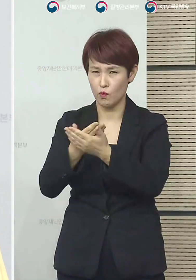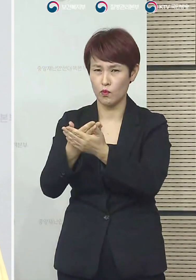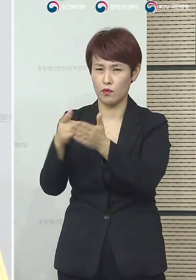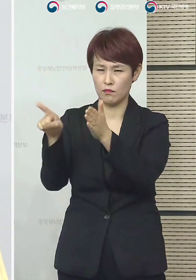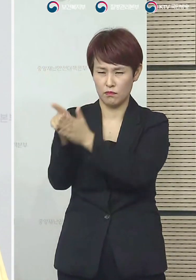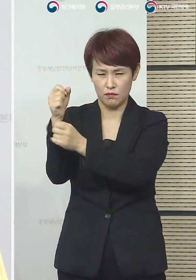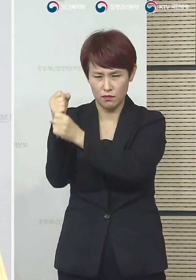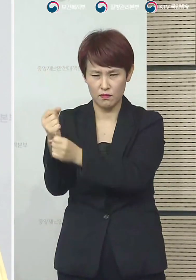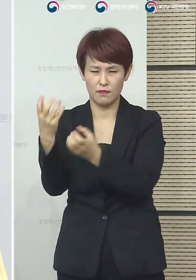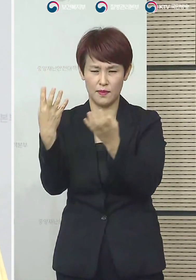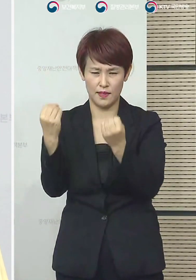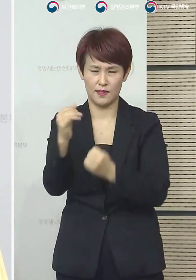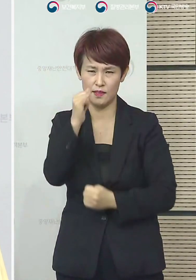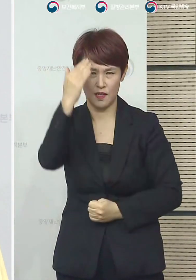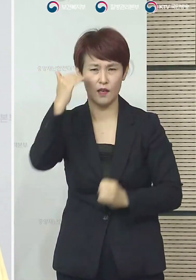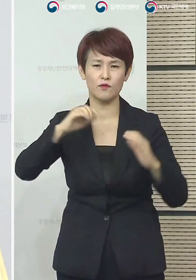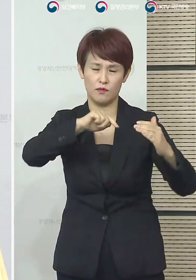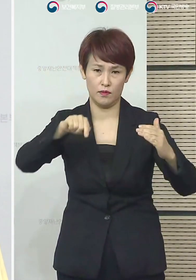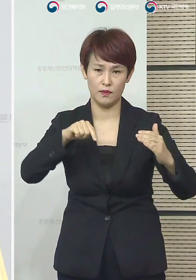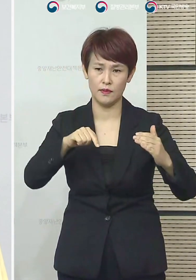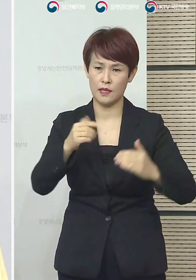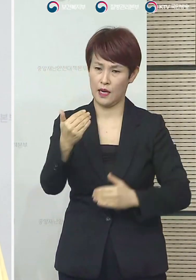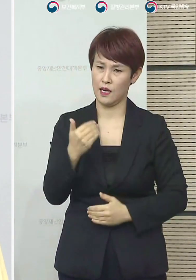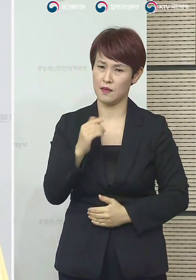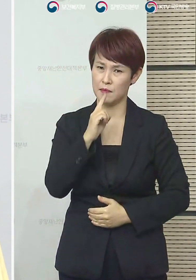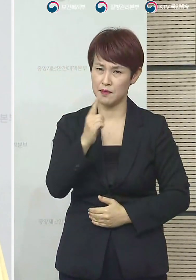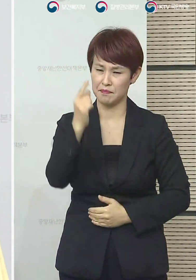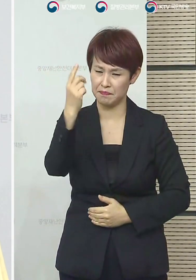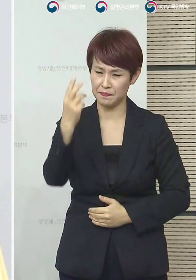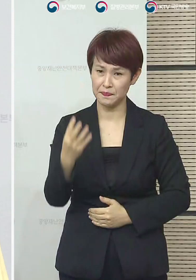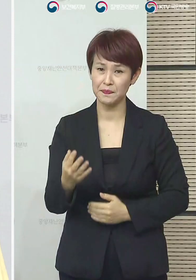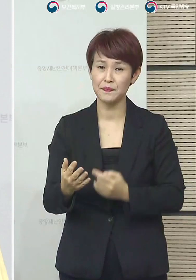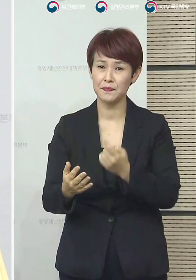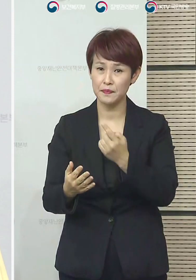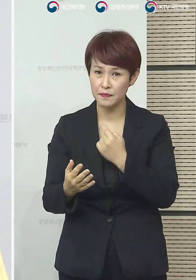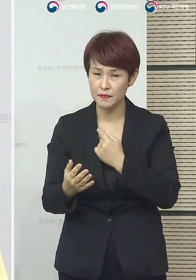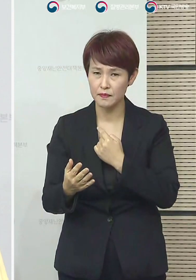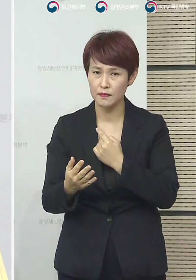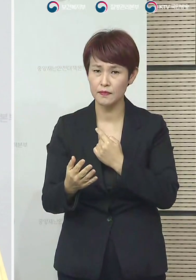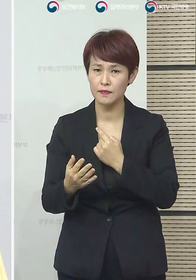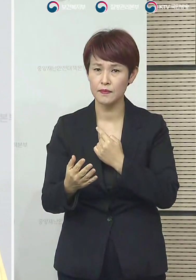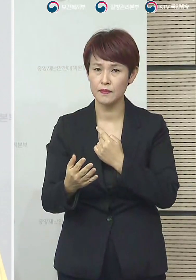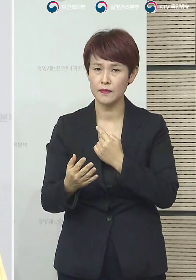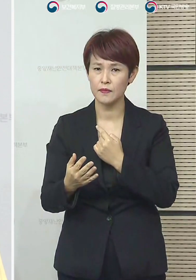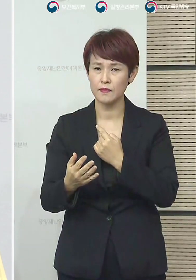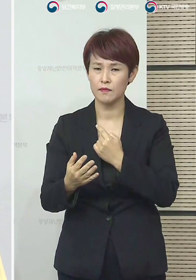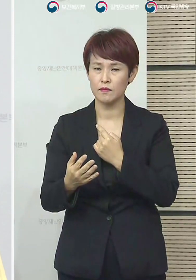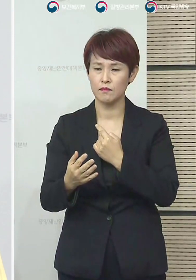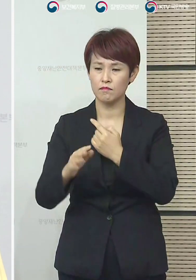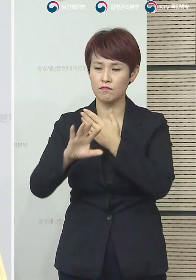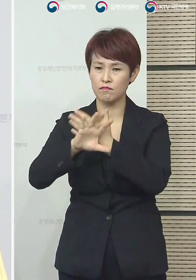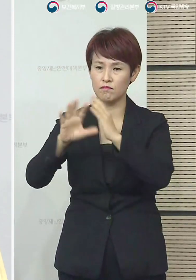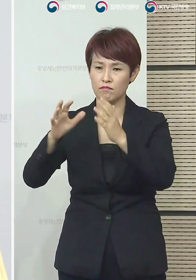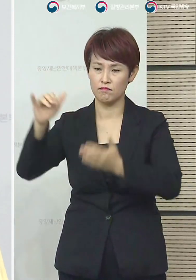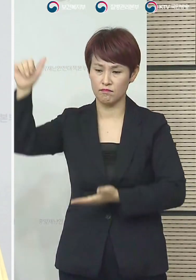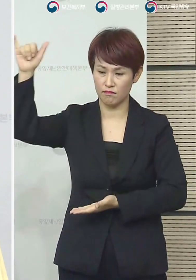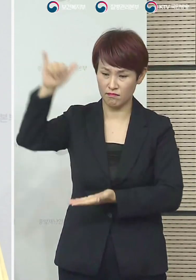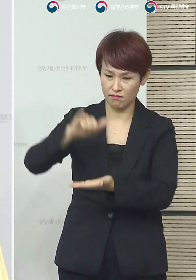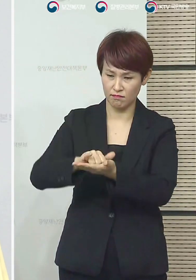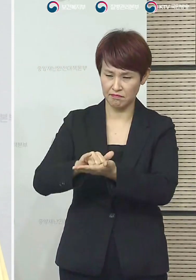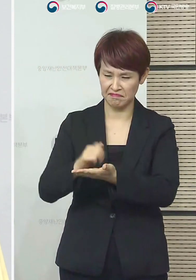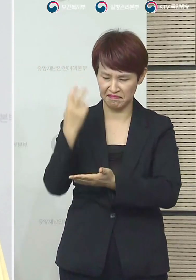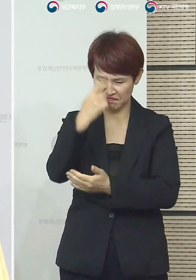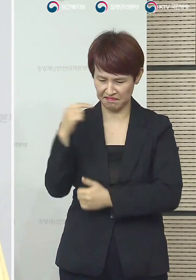아까 극단적인 몇 가지 사례도 제가 말씀드렸습니다만 극단적인 그런 조치를 취하는 것이